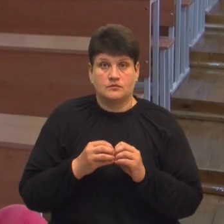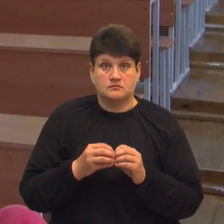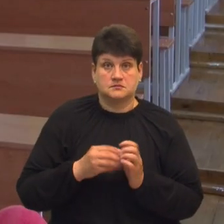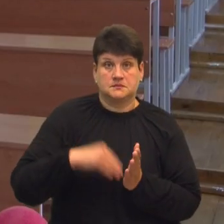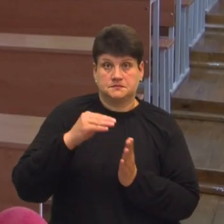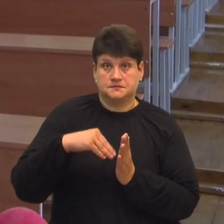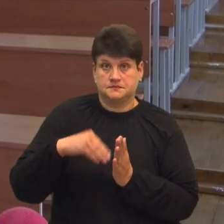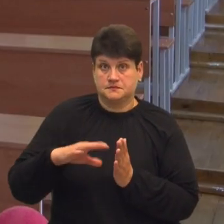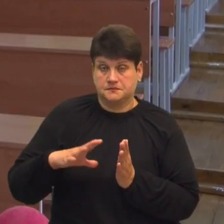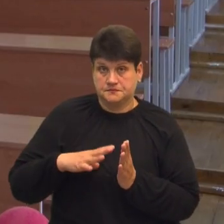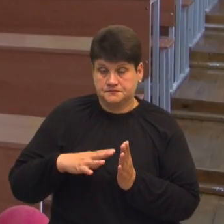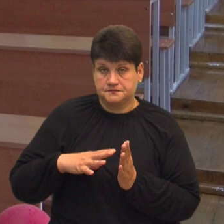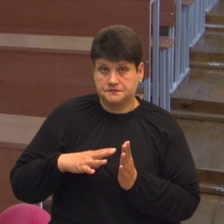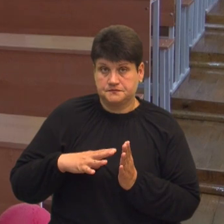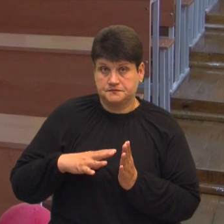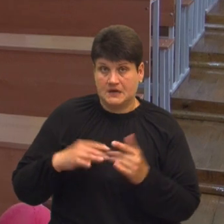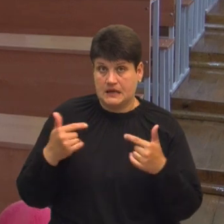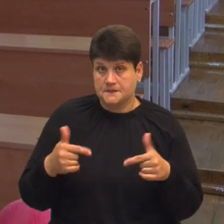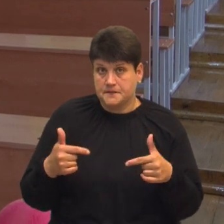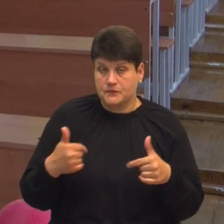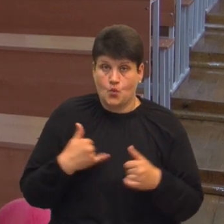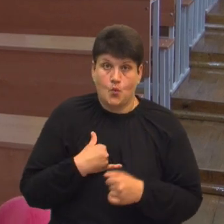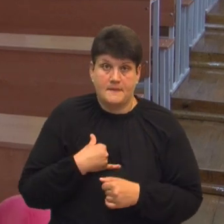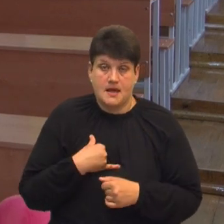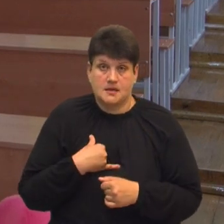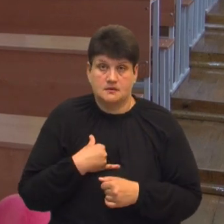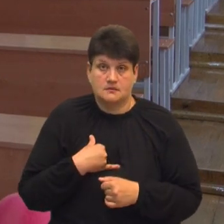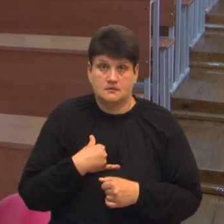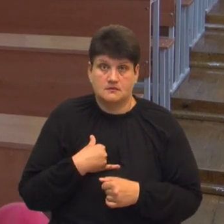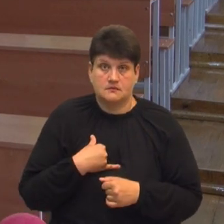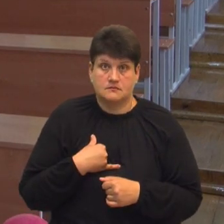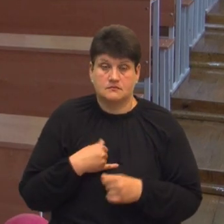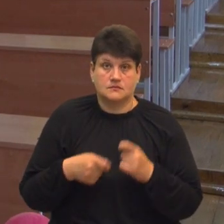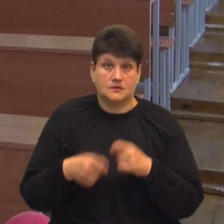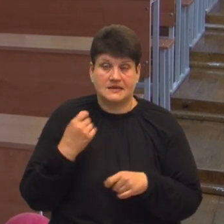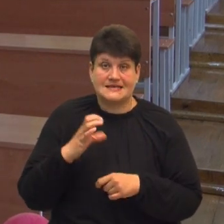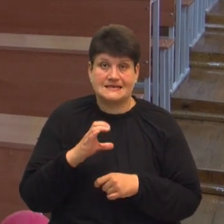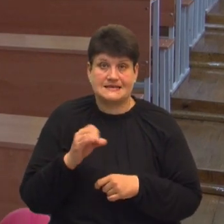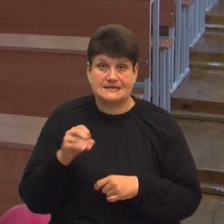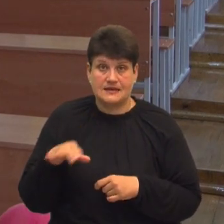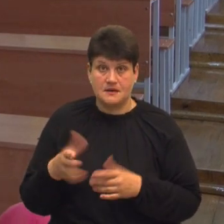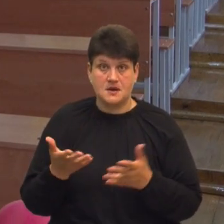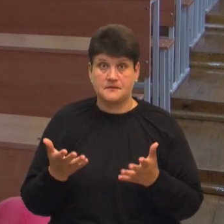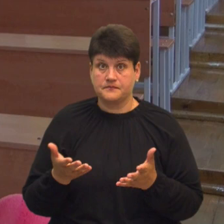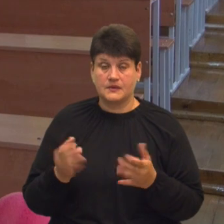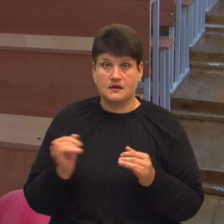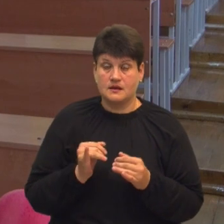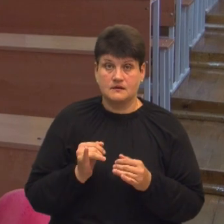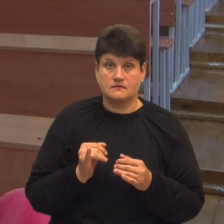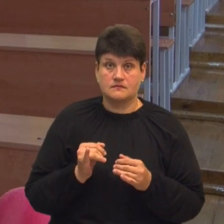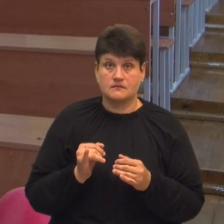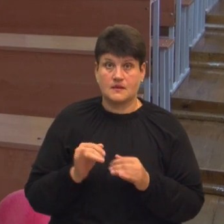іспиту в мене злетіла система, вийшло з профілю і, відповідно,